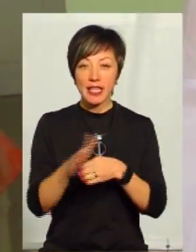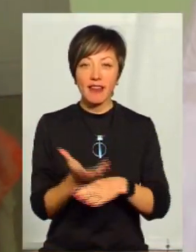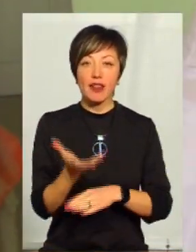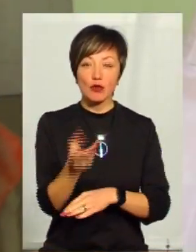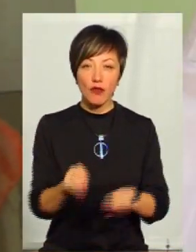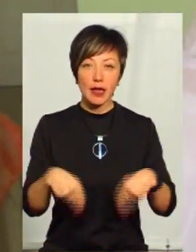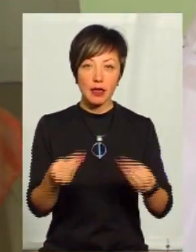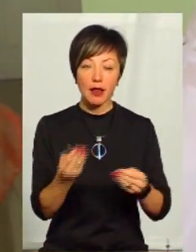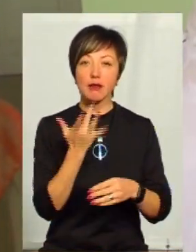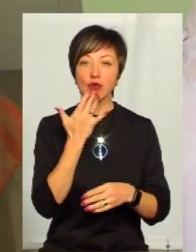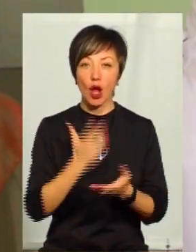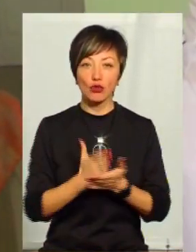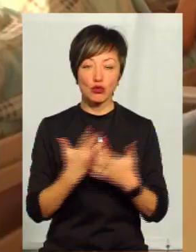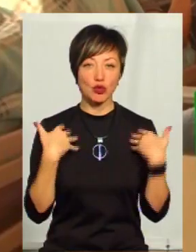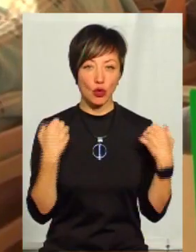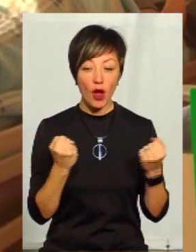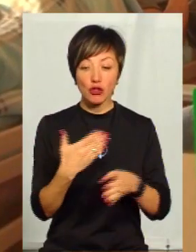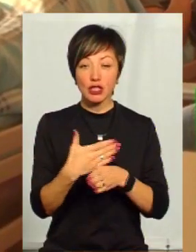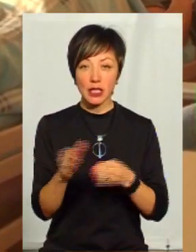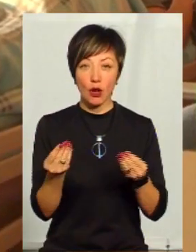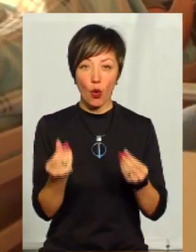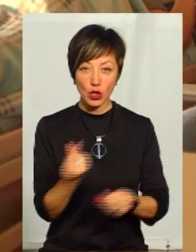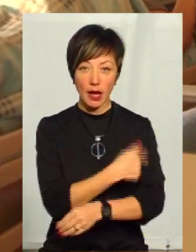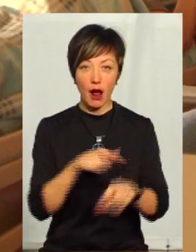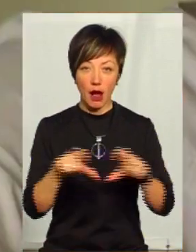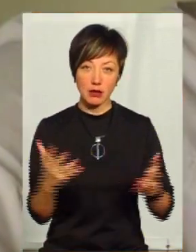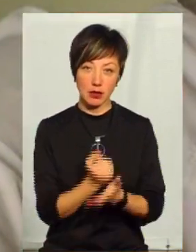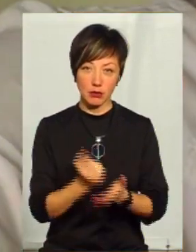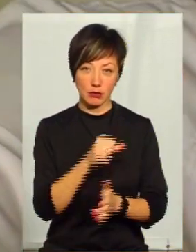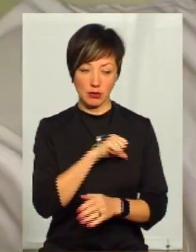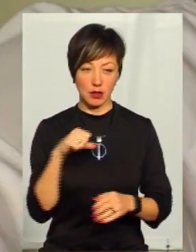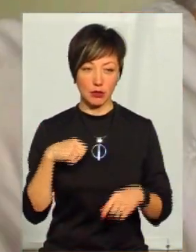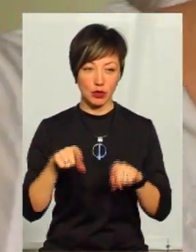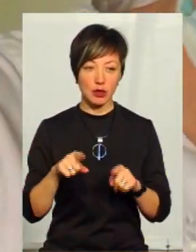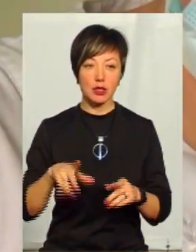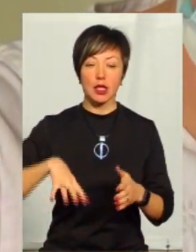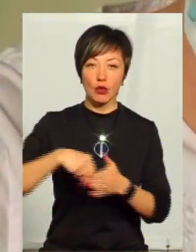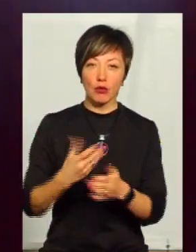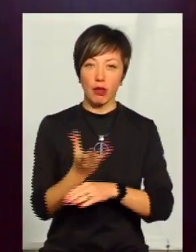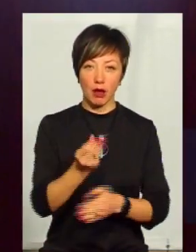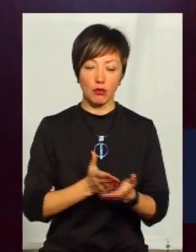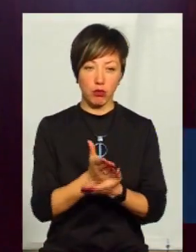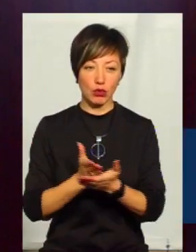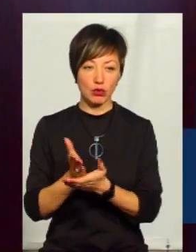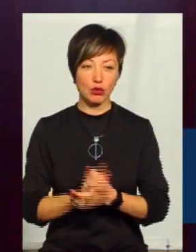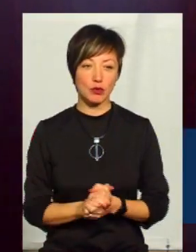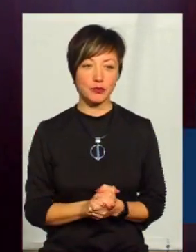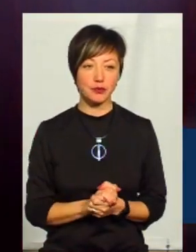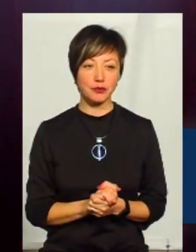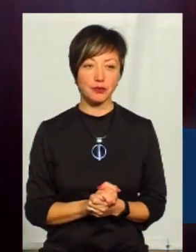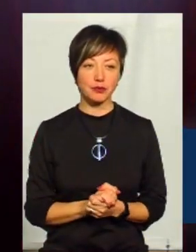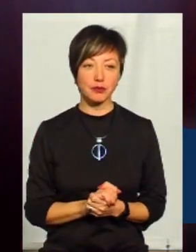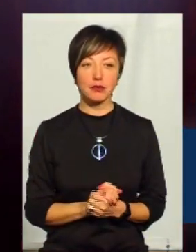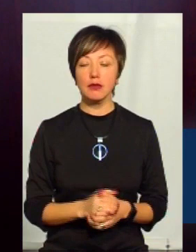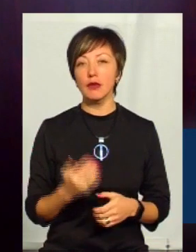надаватиметься Національною службою здоров'я, а частину коштів лікарня буде заробляти самостійно за рахунок платних послуг. Я думаю, що це провідний